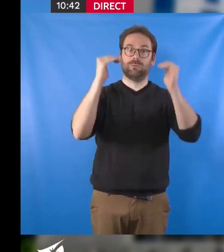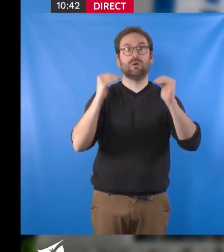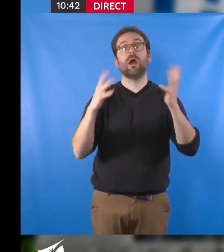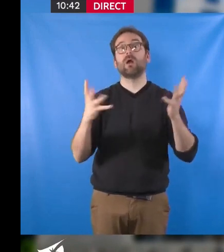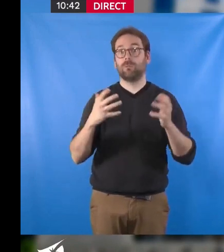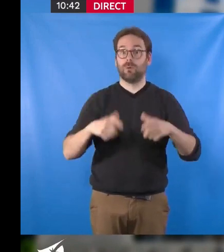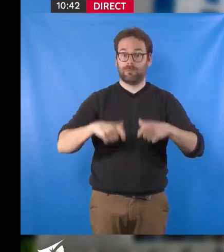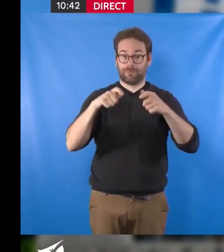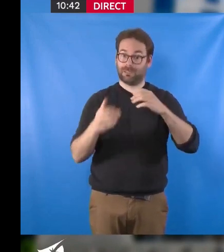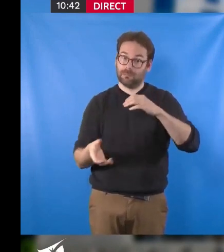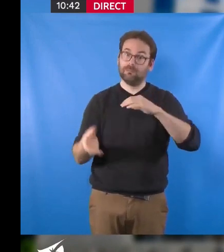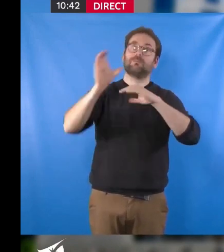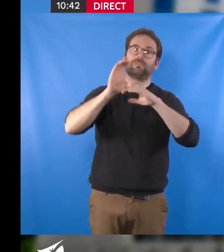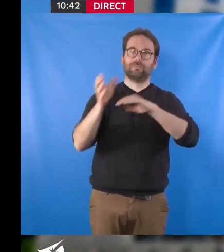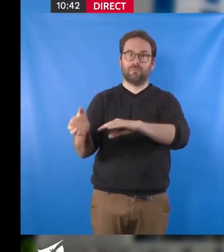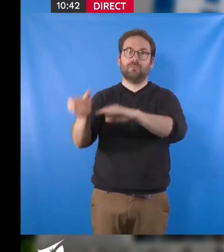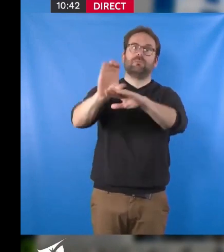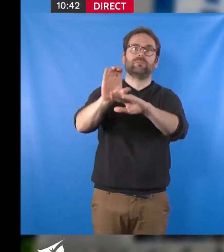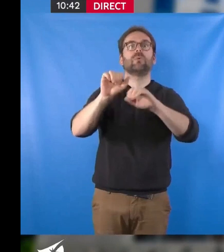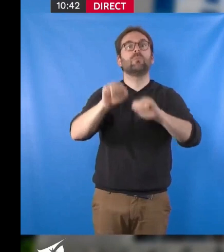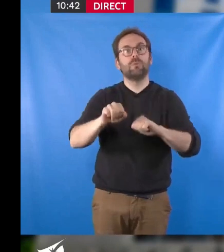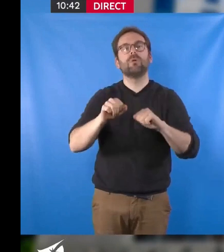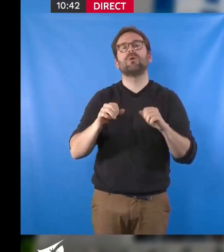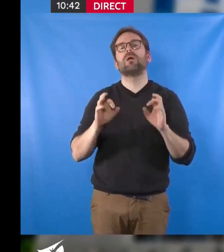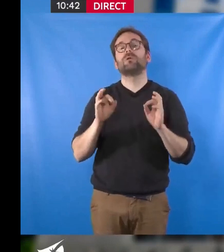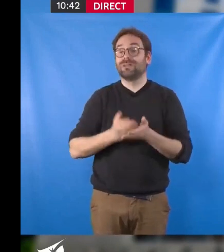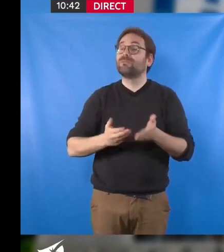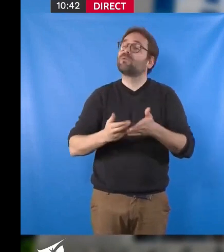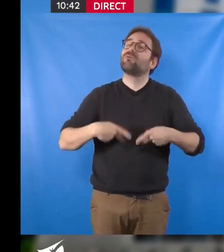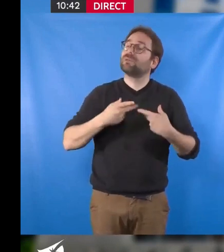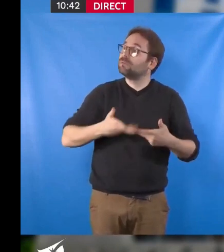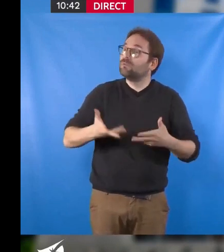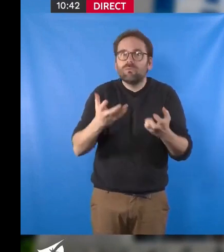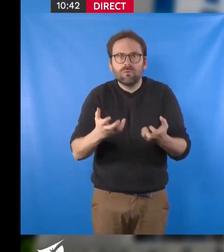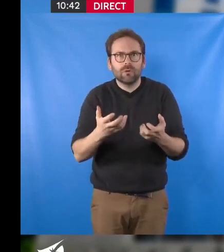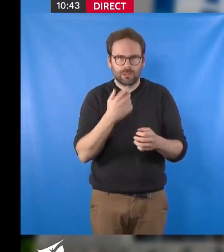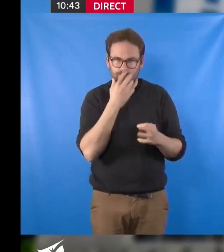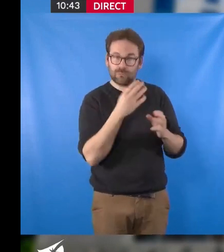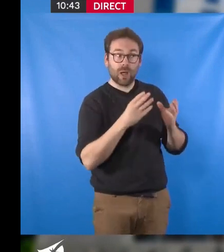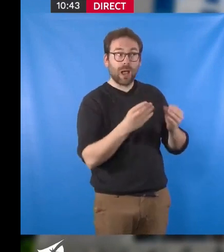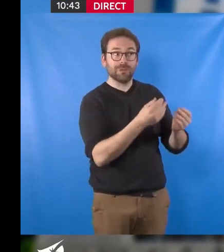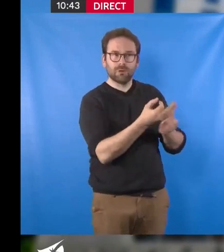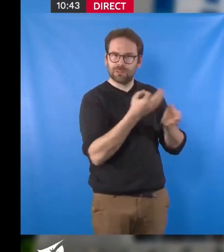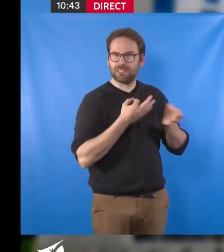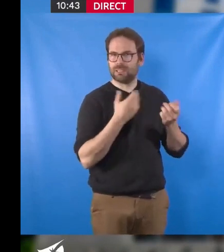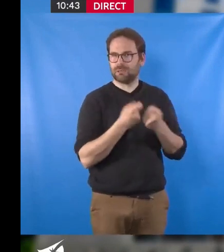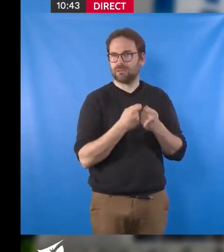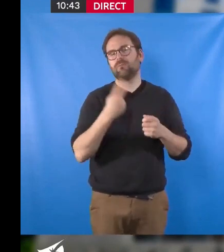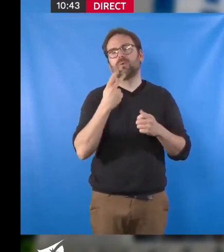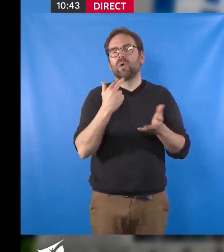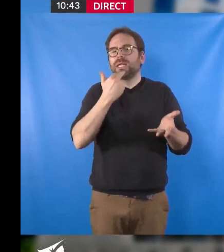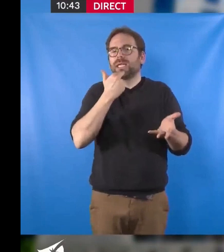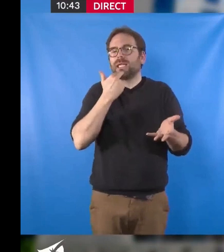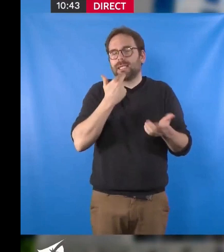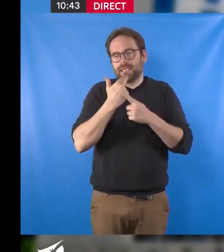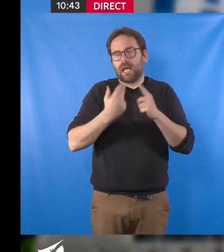du bâti existant, dans un cadre de vie que nous souhaitons, et je crois que c'était le sens des propos de nos habitants, plus qualitatif. Un